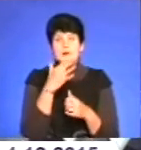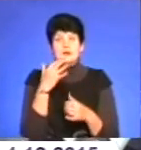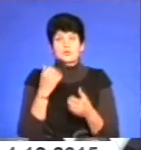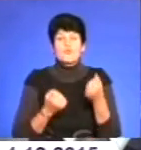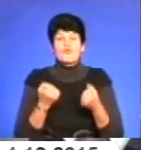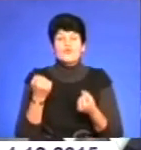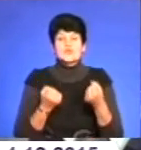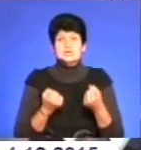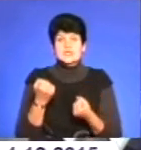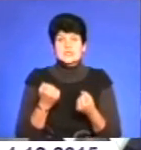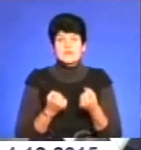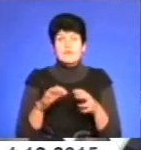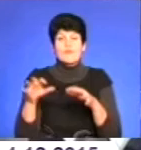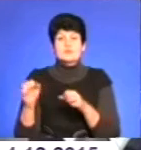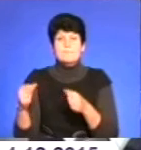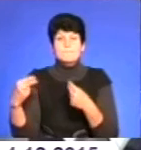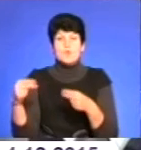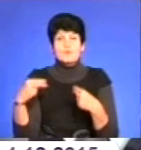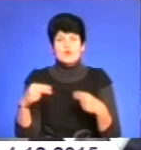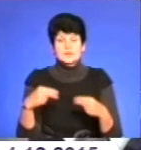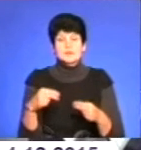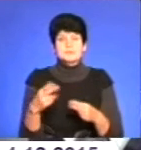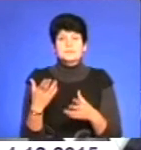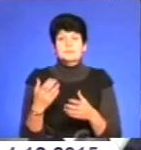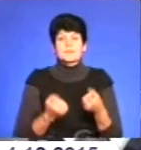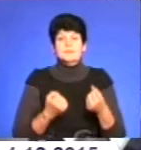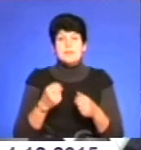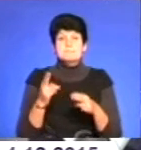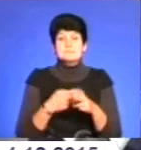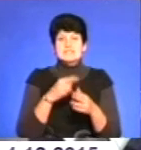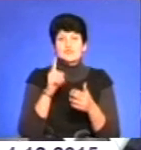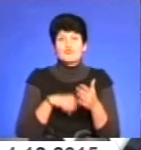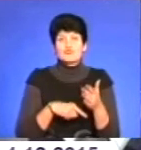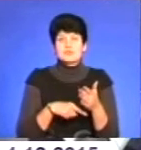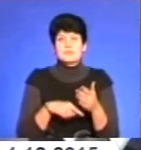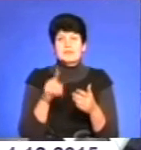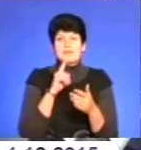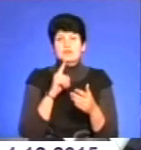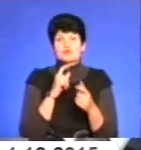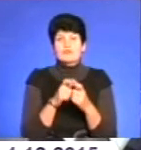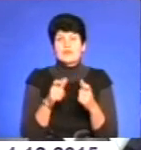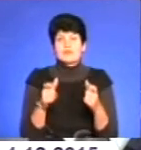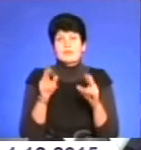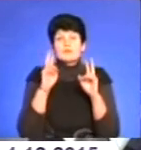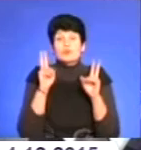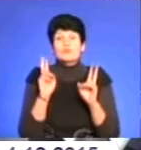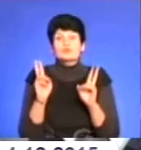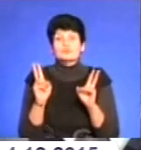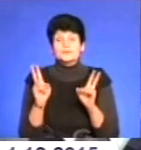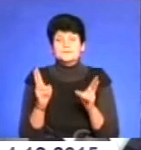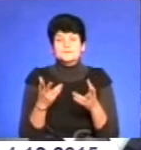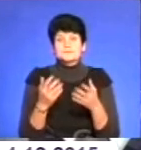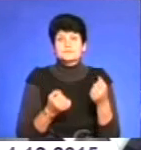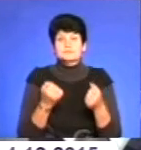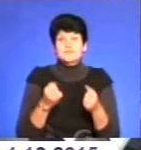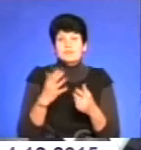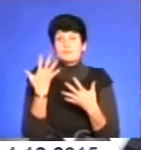або власників попродали свої транспортні засоби без доручень, без тимчасових талонів, невідомо кому. Той транспортний засіб вже